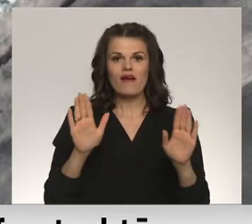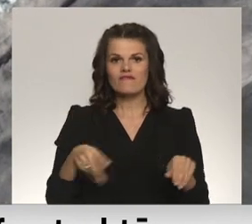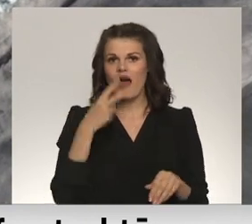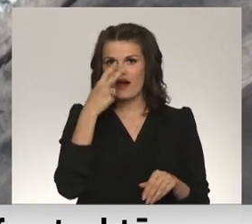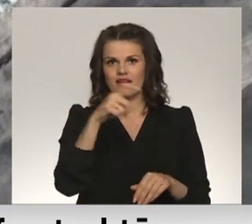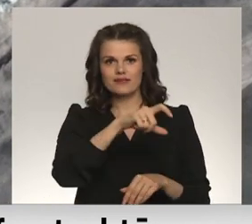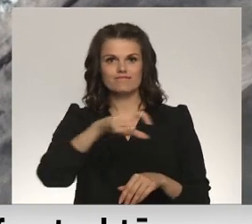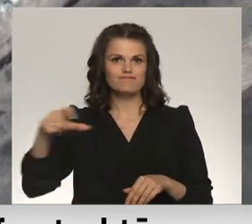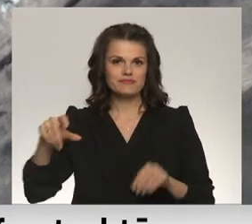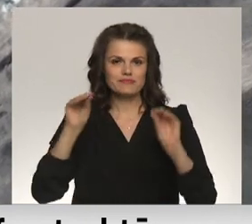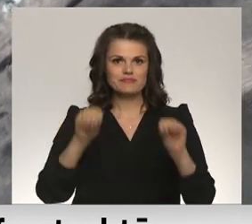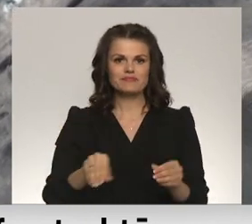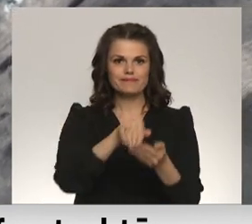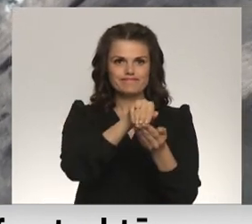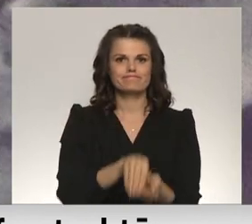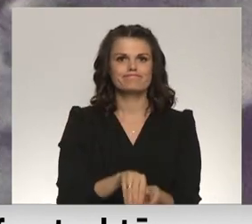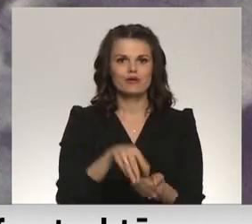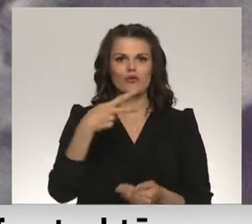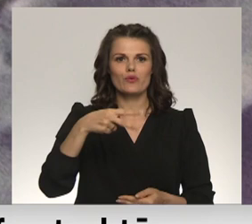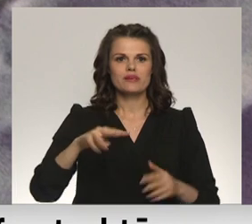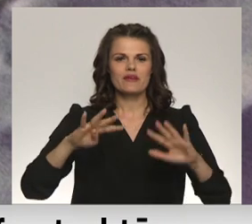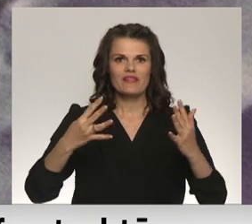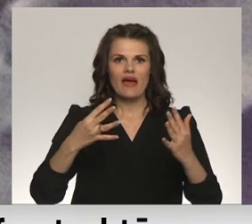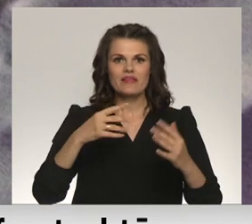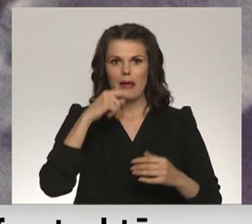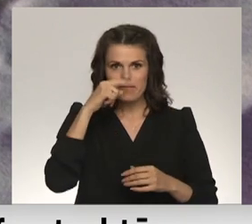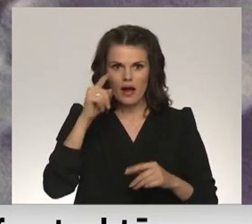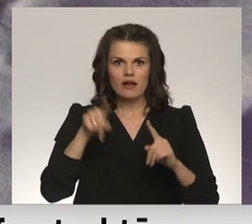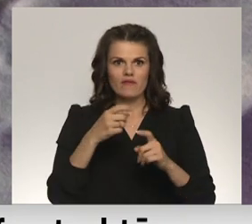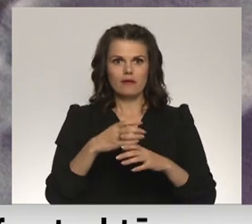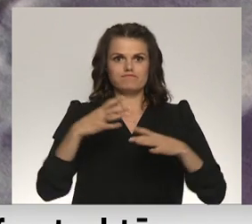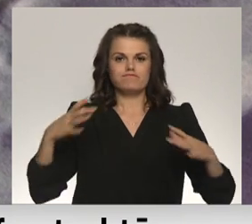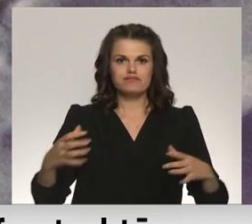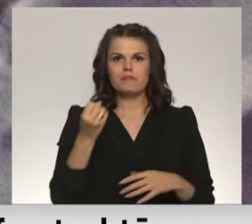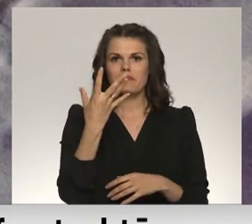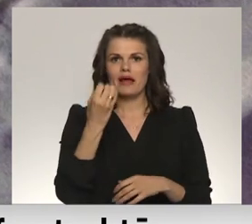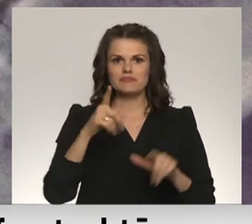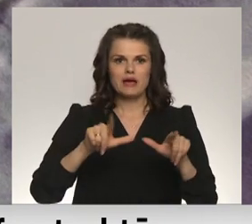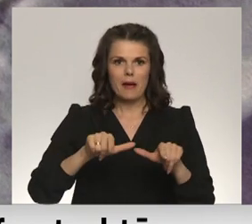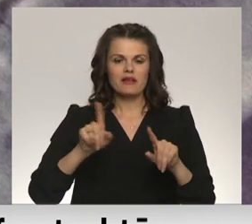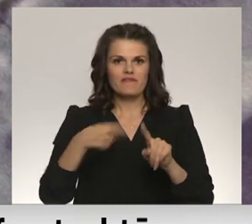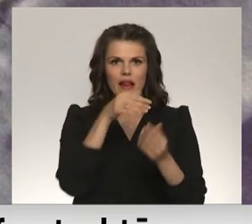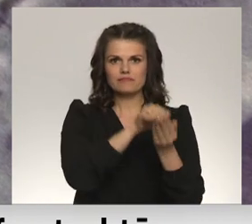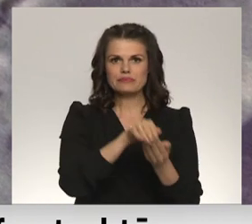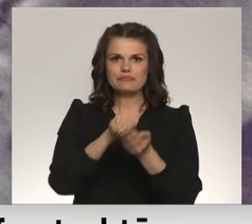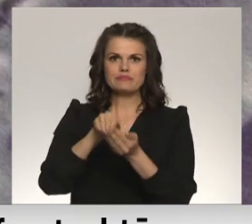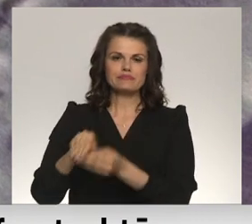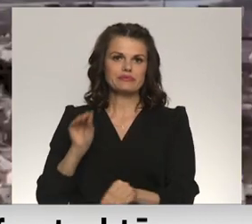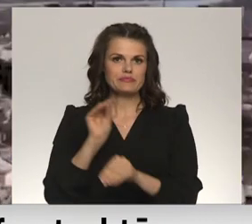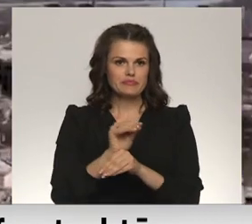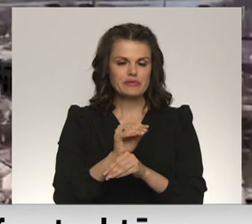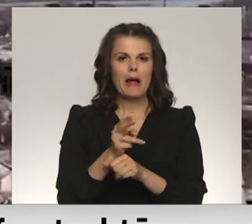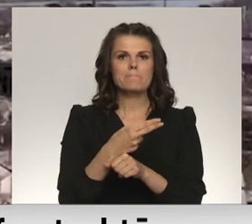redzams jau izveidots masu kaps 29. martā, bet šeit tas 15. aprīlī jau paplašinājies. Mariupols